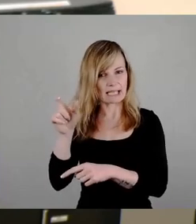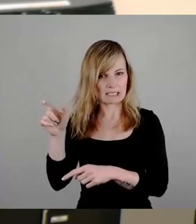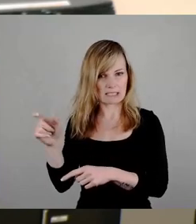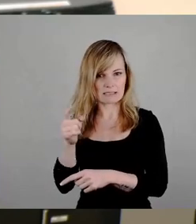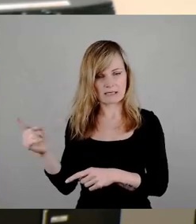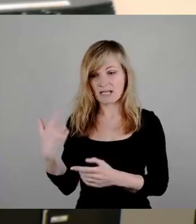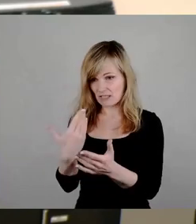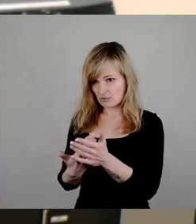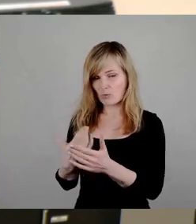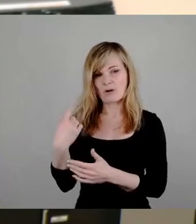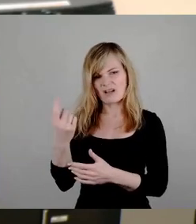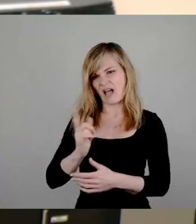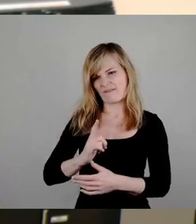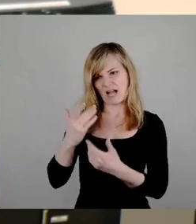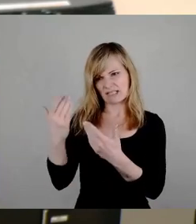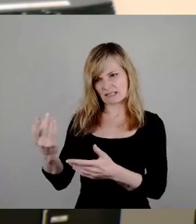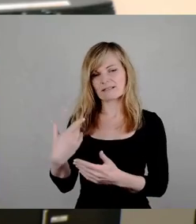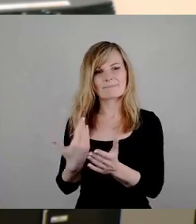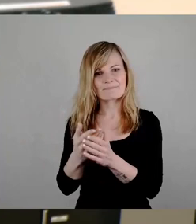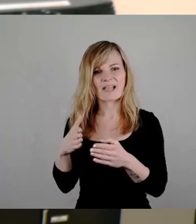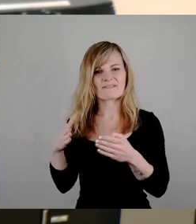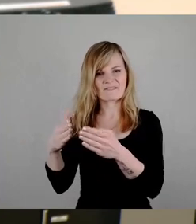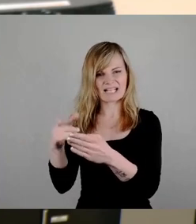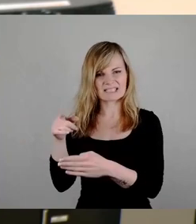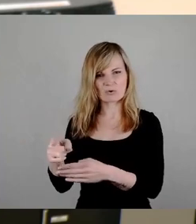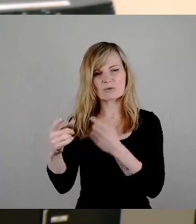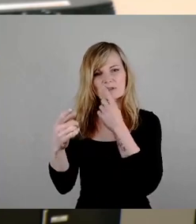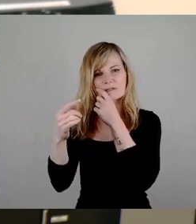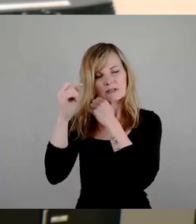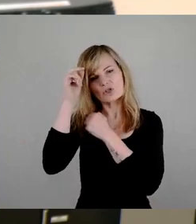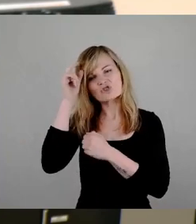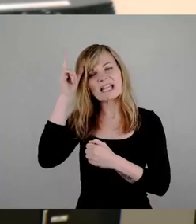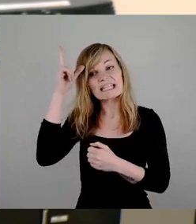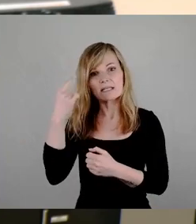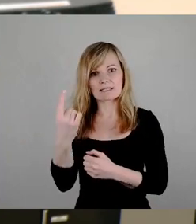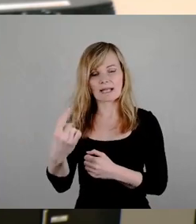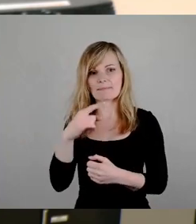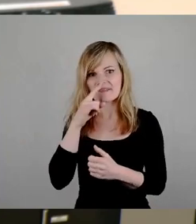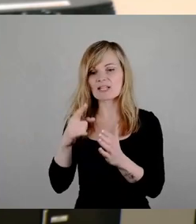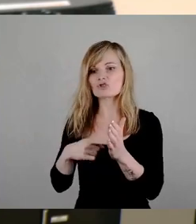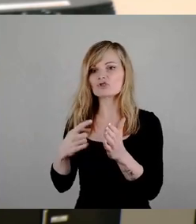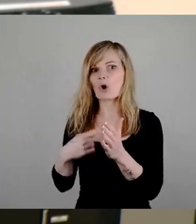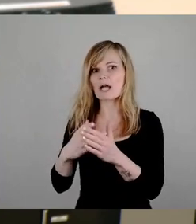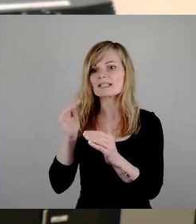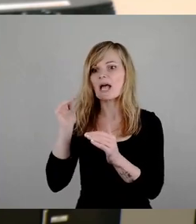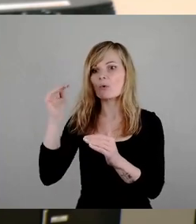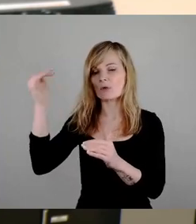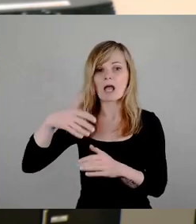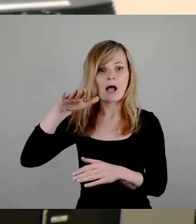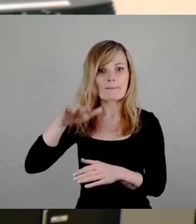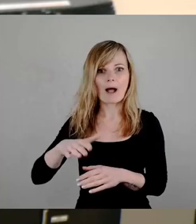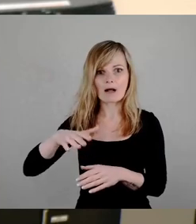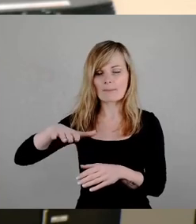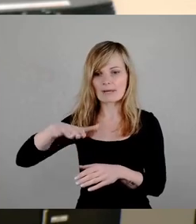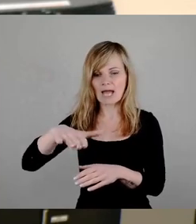erweitert. Die Dissidenten sind eine Fraktion, das sind die Genies, wenn es darum geht, Steuern zu erhöhen, Parkplatzgebühren zu erhöhen,